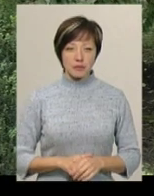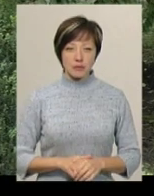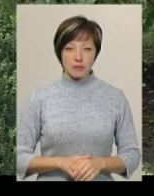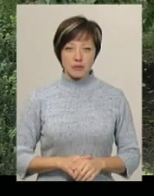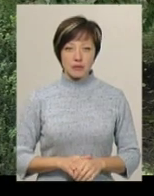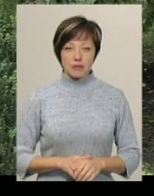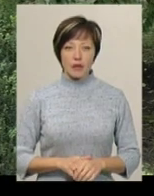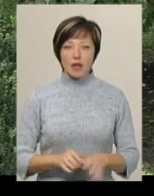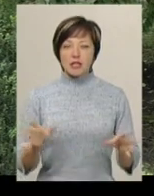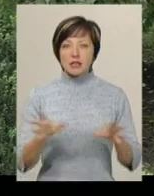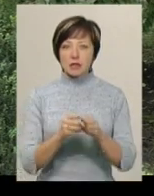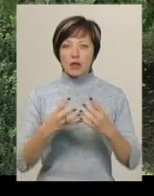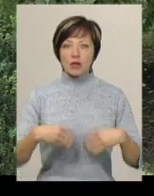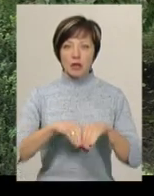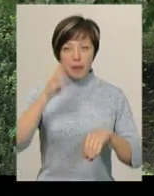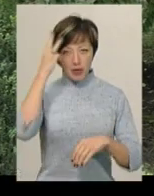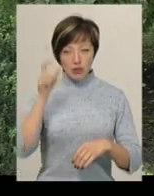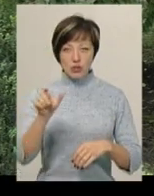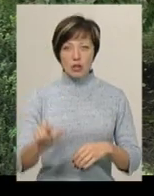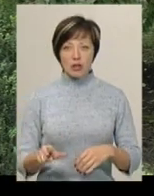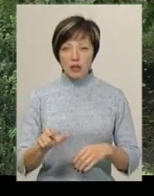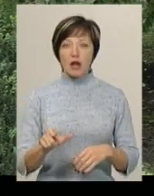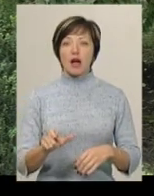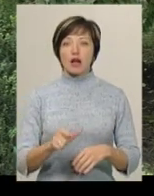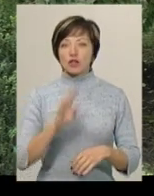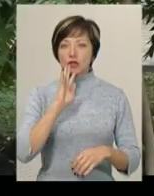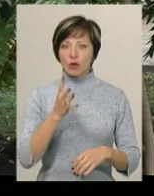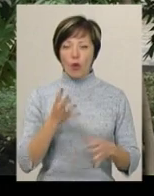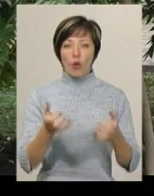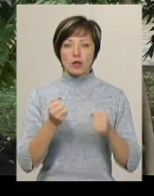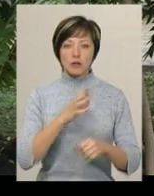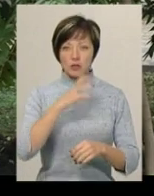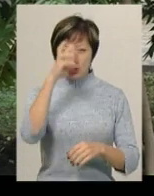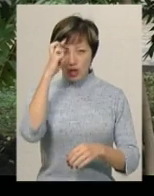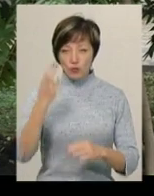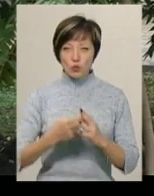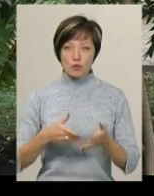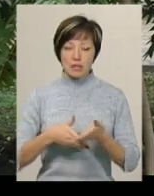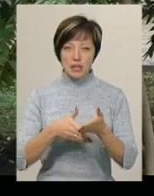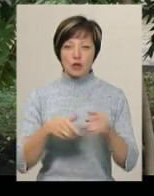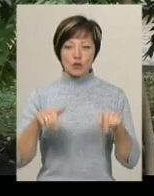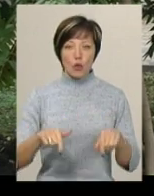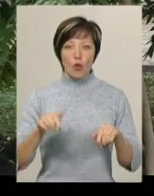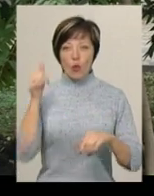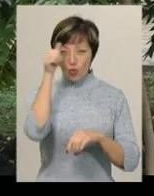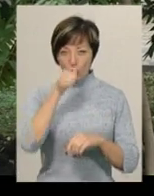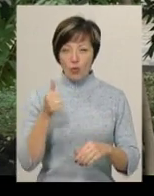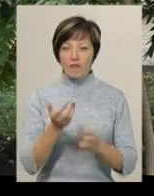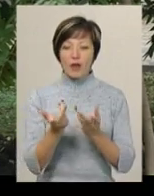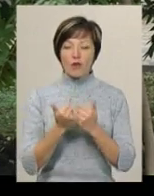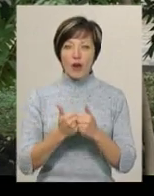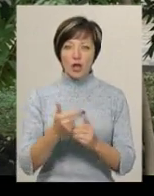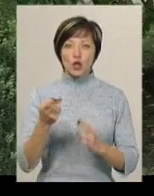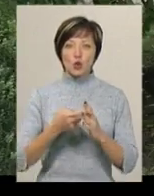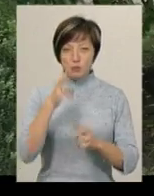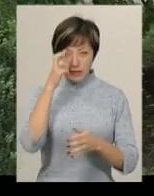Разом зі своєю родиною хмельничанка Галина Пижова протягом чотирьох років отримувала державну субсидію. Та цього року в нарахуванні субсидій